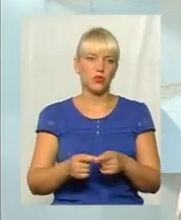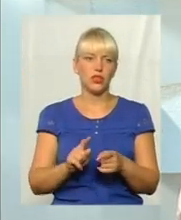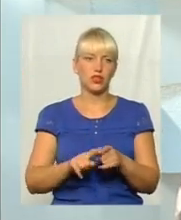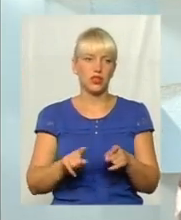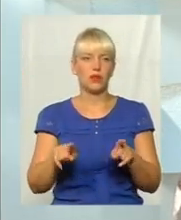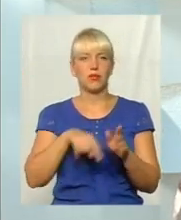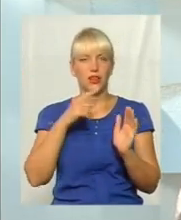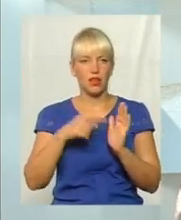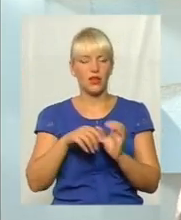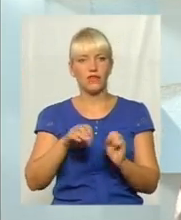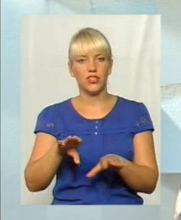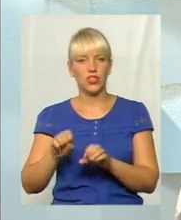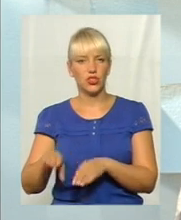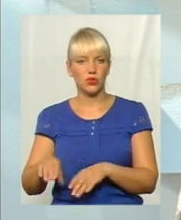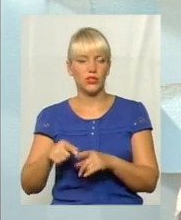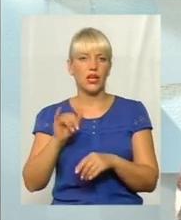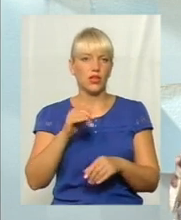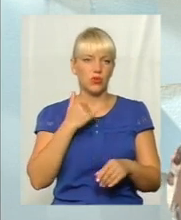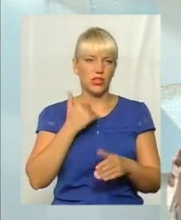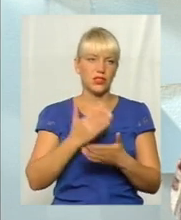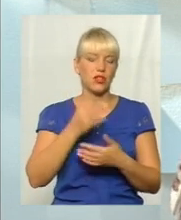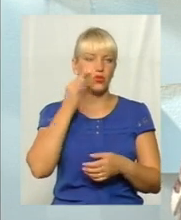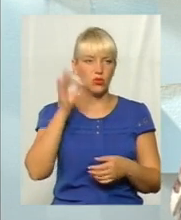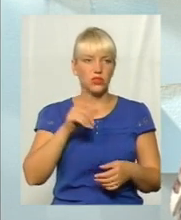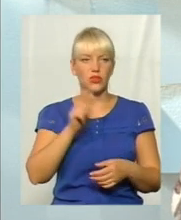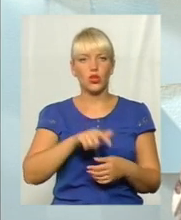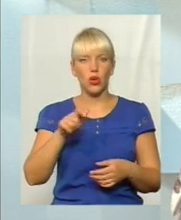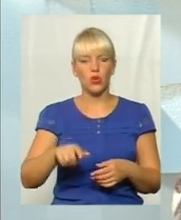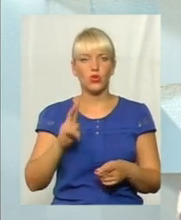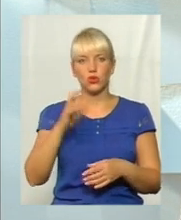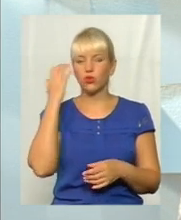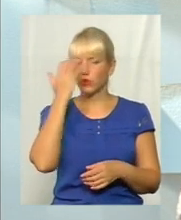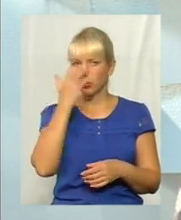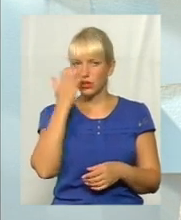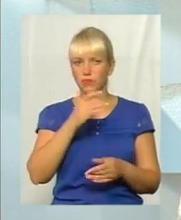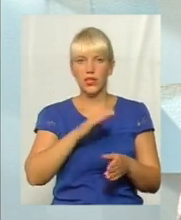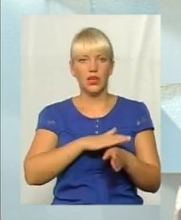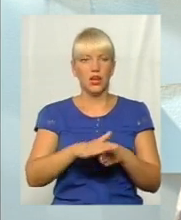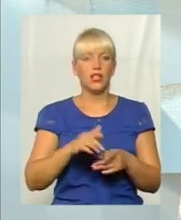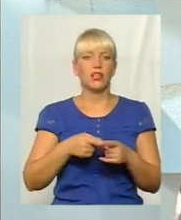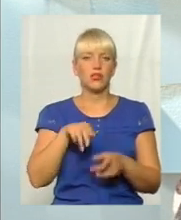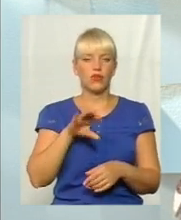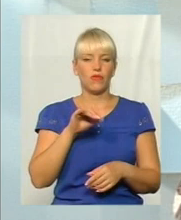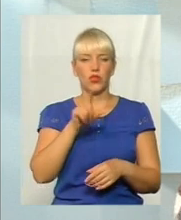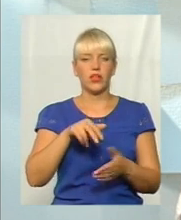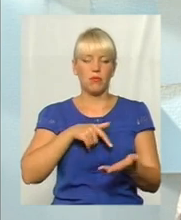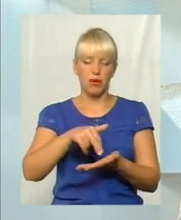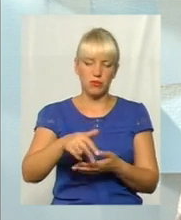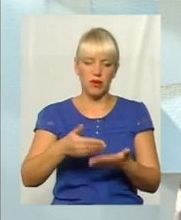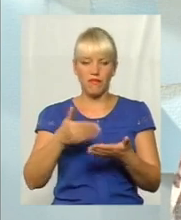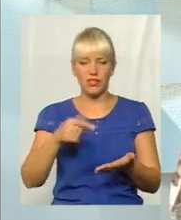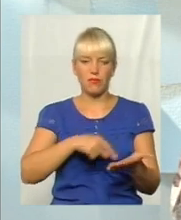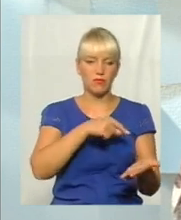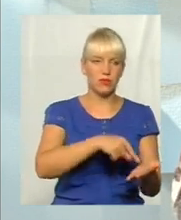питання вирішуються. І вже в нас є досвіді. Наші люди, тотально незрячі, вони переміщаються від міста до